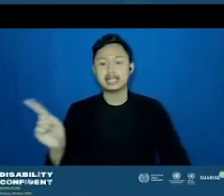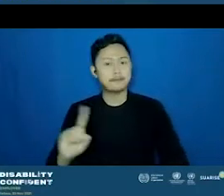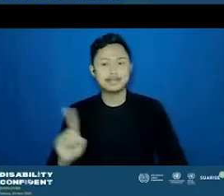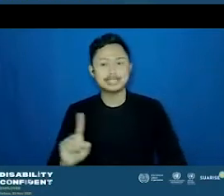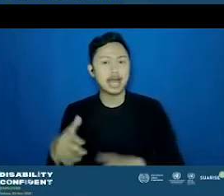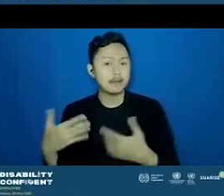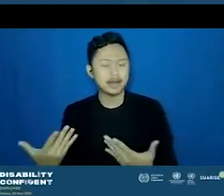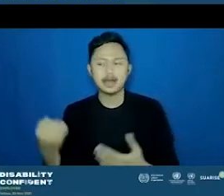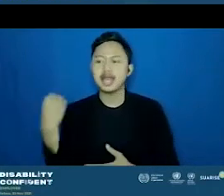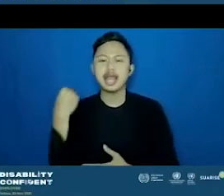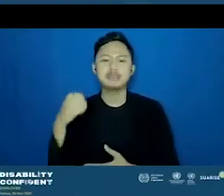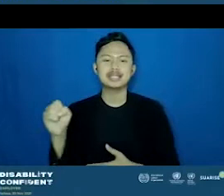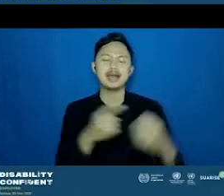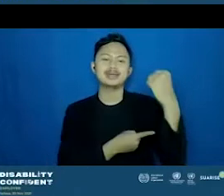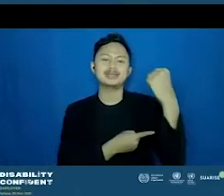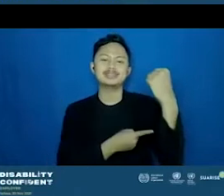sih sebenarnya bisa.